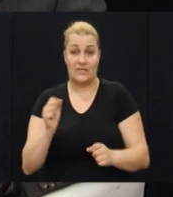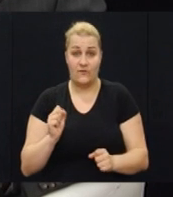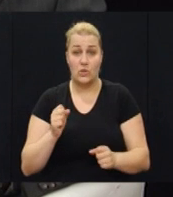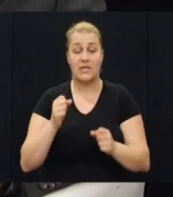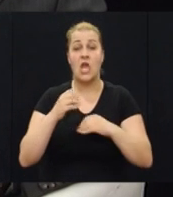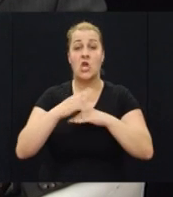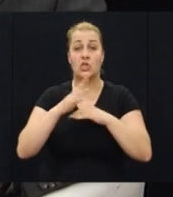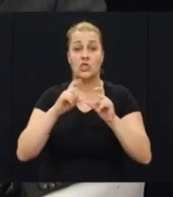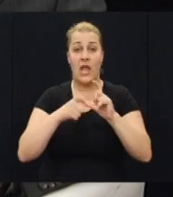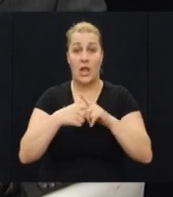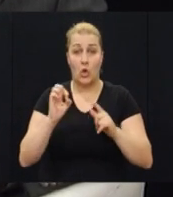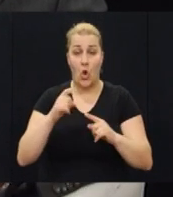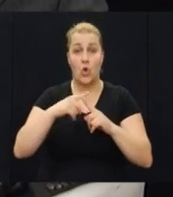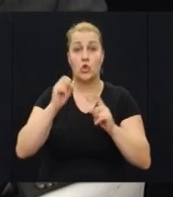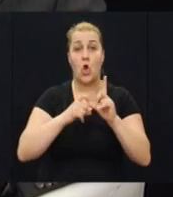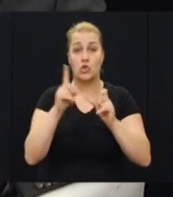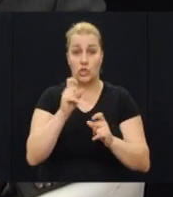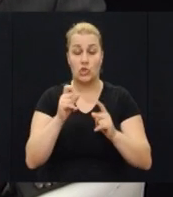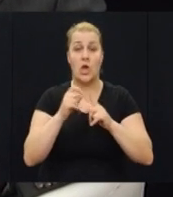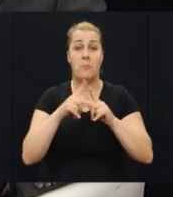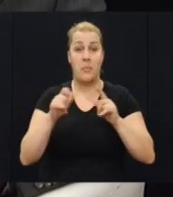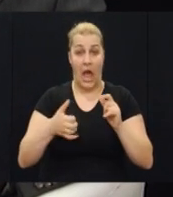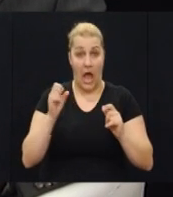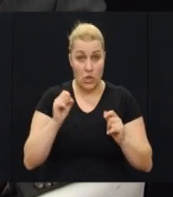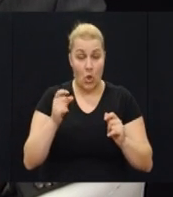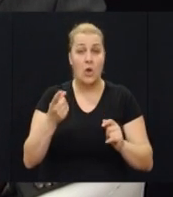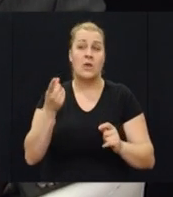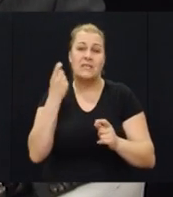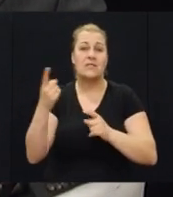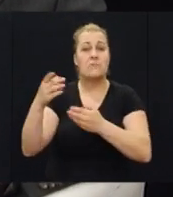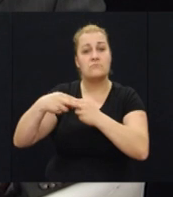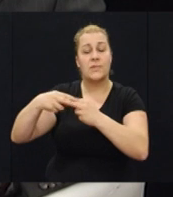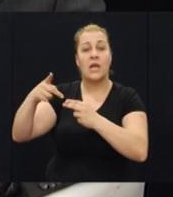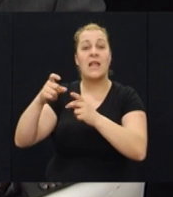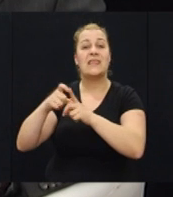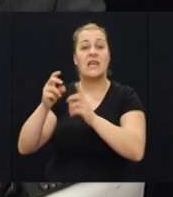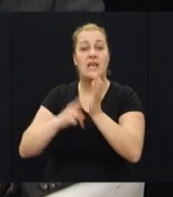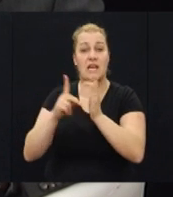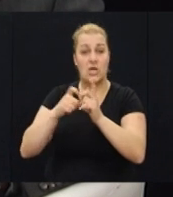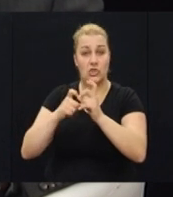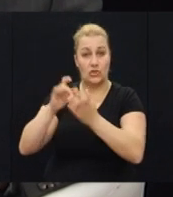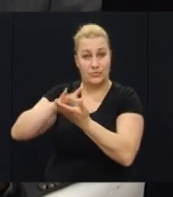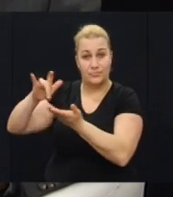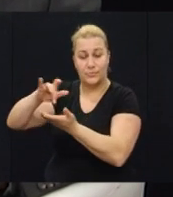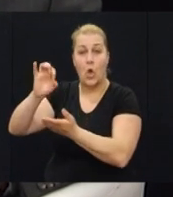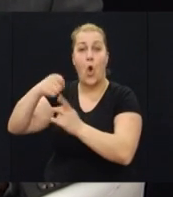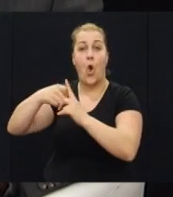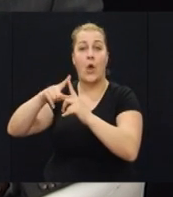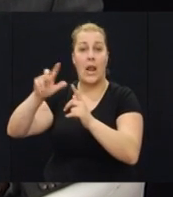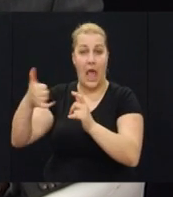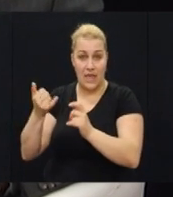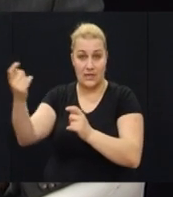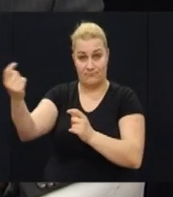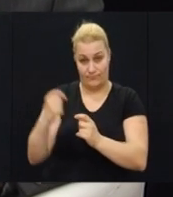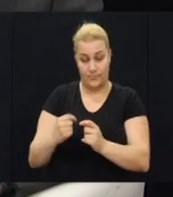Željko Tošiće Pajo, čovjek koji dolazi iz Drničkog kraja, iz Oklaja, podno planine Promine. Dobro večer,